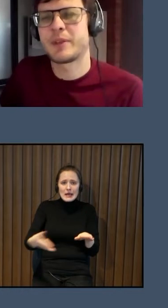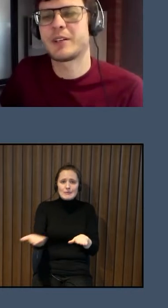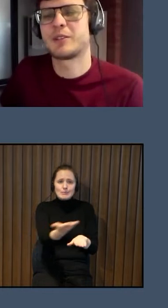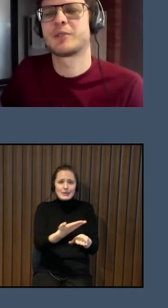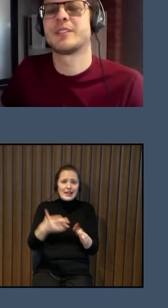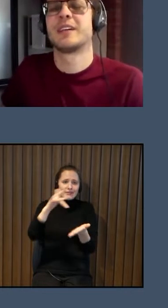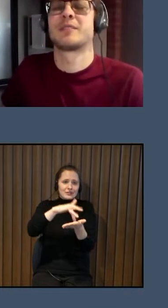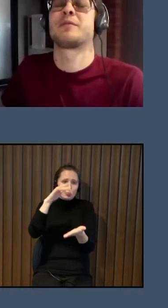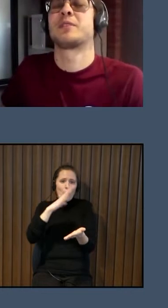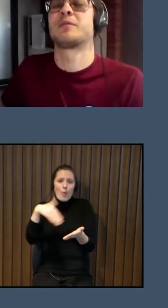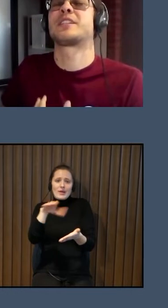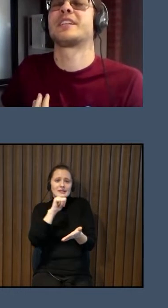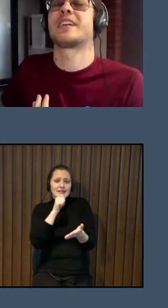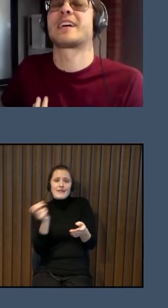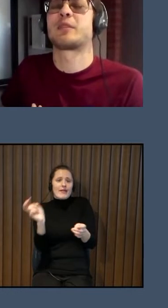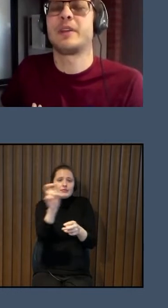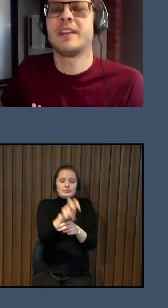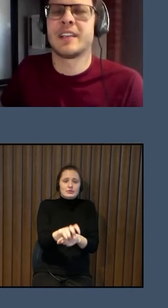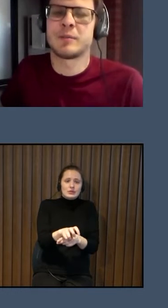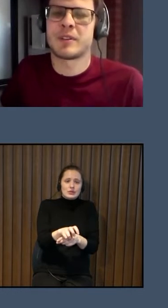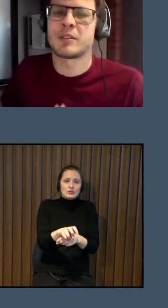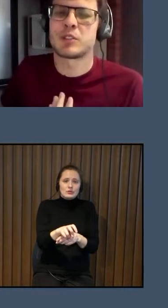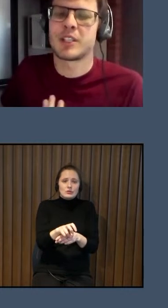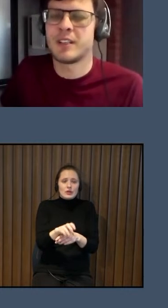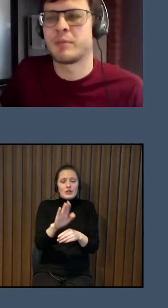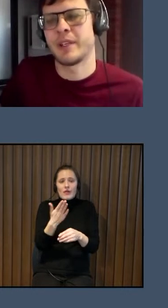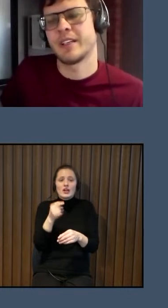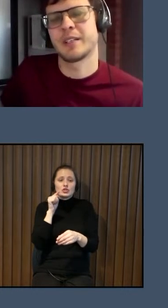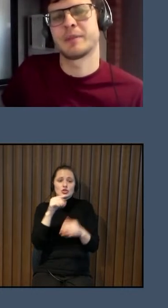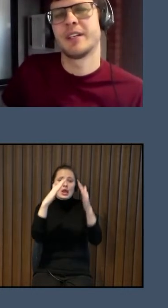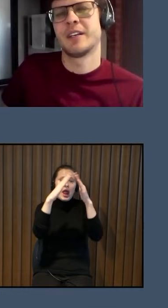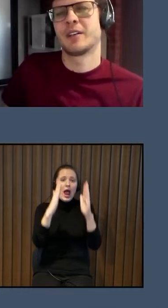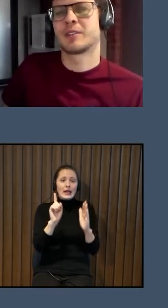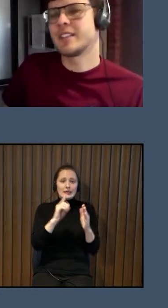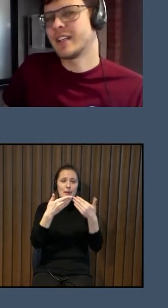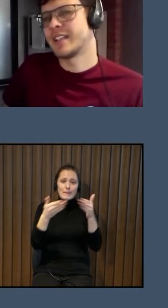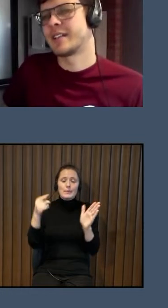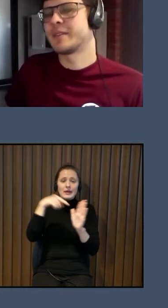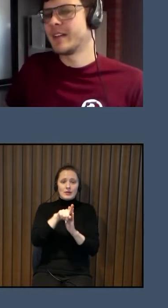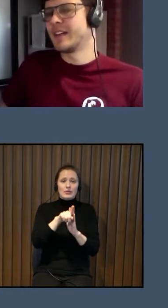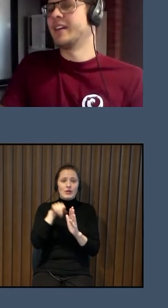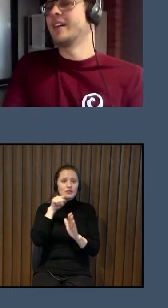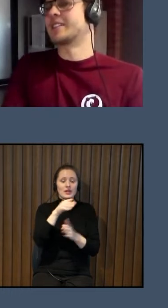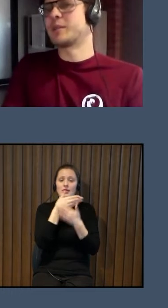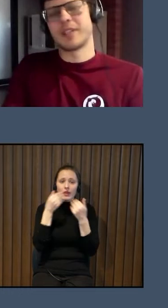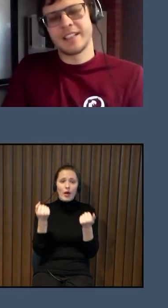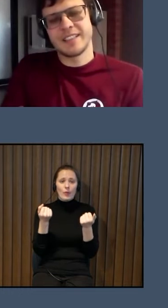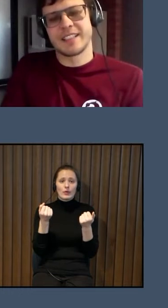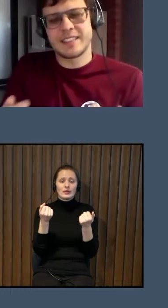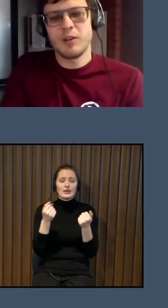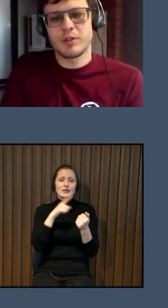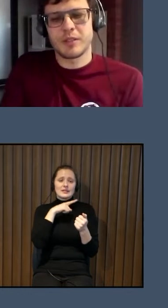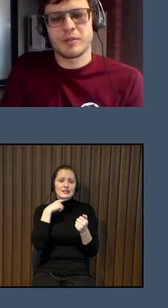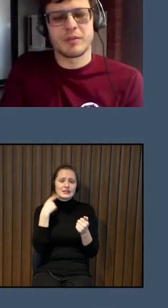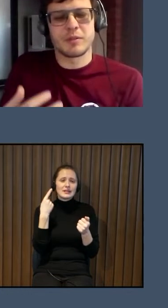viņai nevaram piekļūt. Nu, vai šī te ēka ir pieejama? Viņa droši vien nav pieejama. Un tādēļ es gribu tā